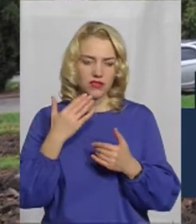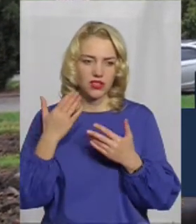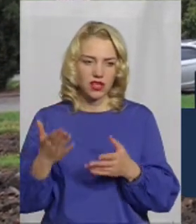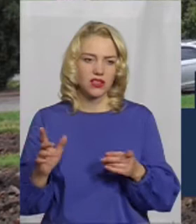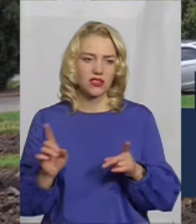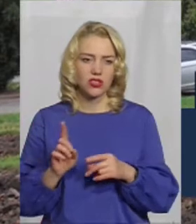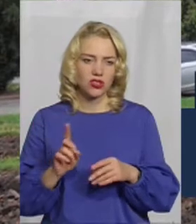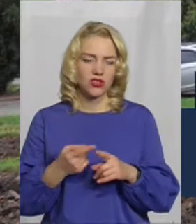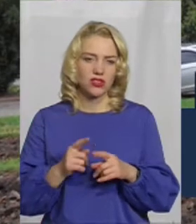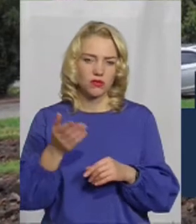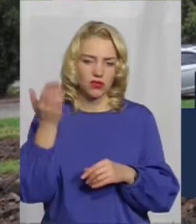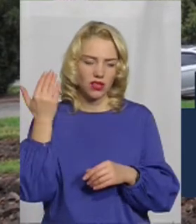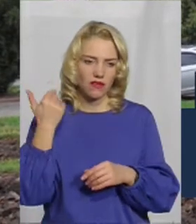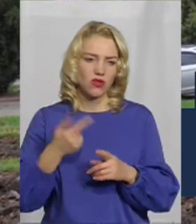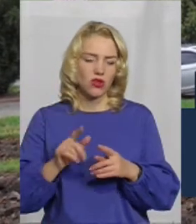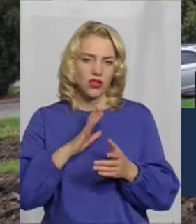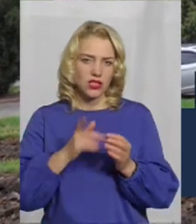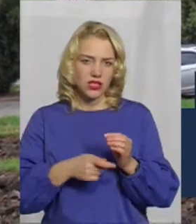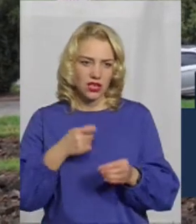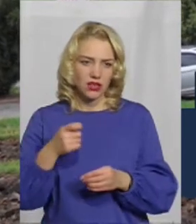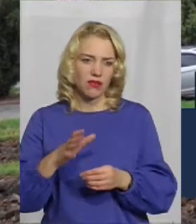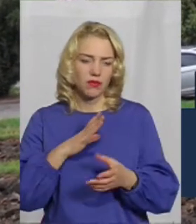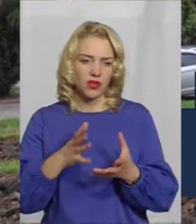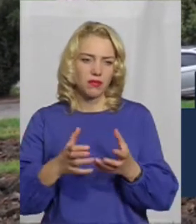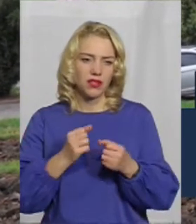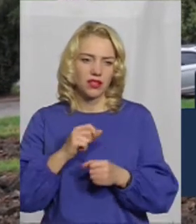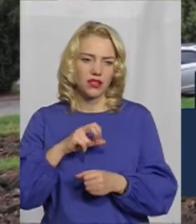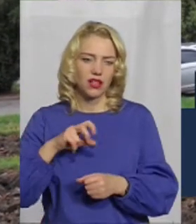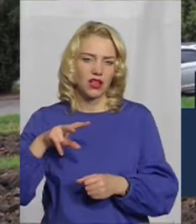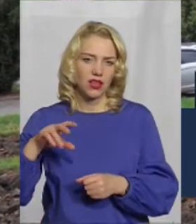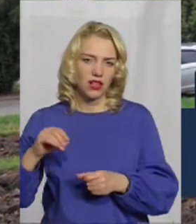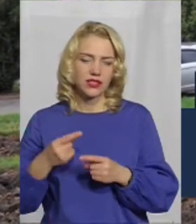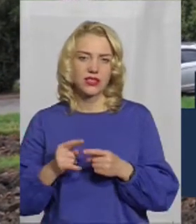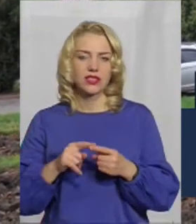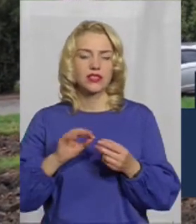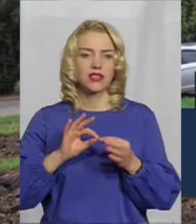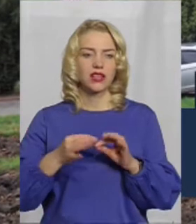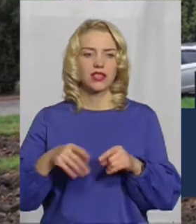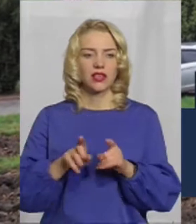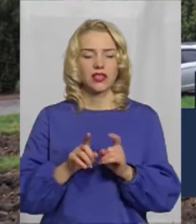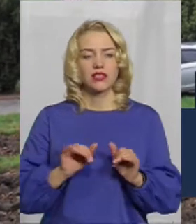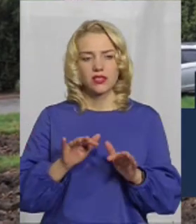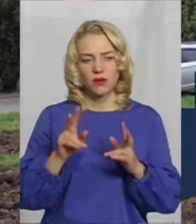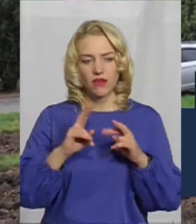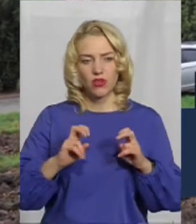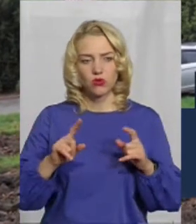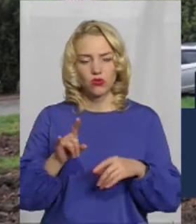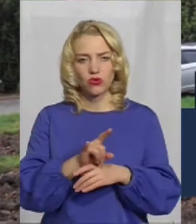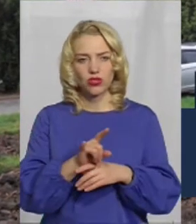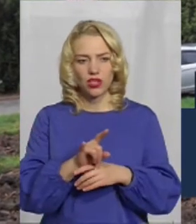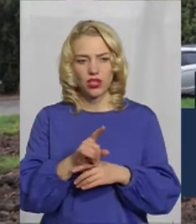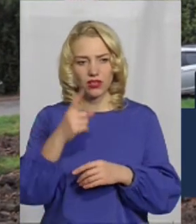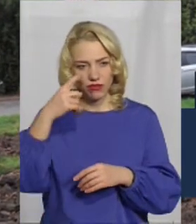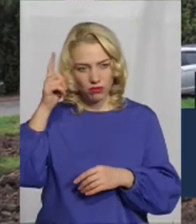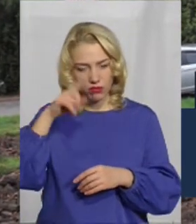що поліція? Це дуже давно, звичайно, заява була прийнята, але це складно такі справи розслідувати, тому що шахраї дуже вміють